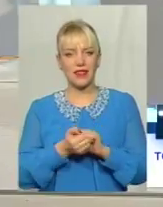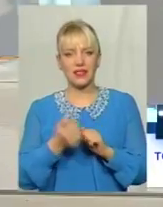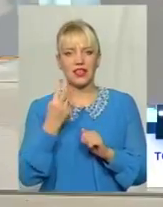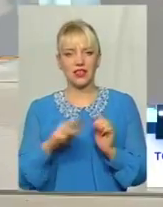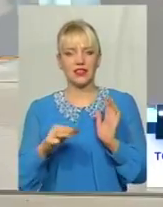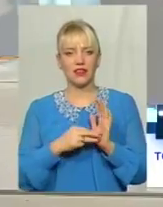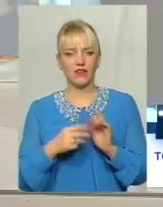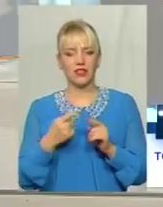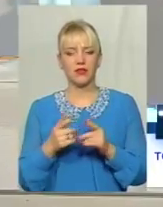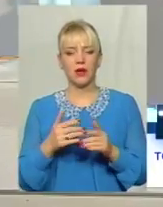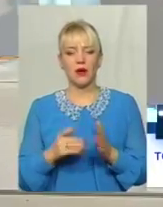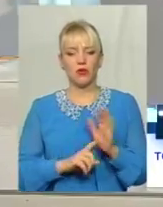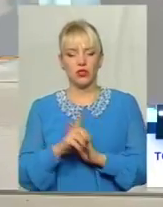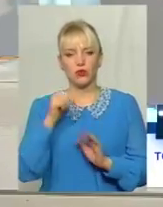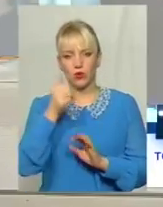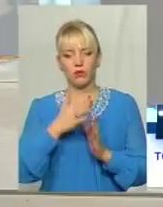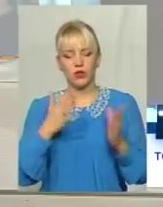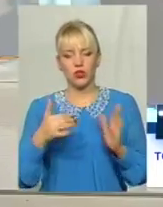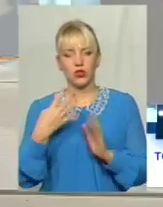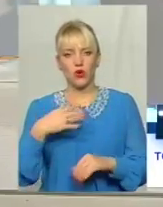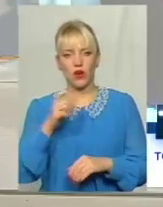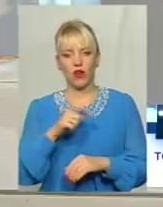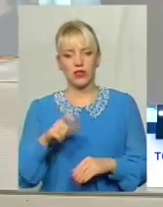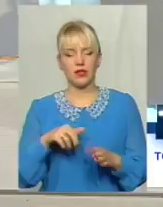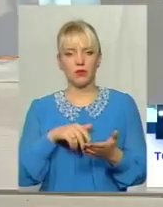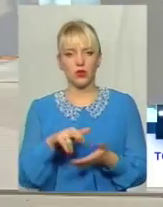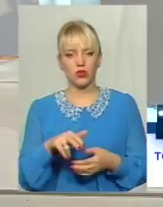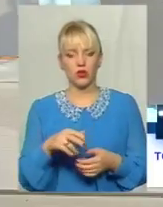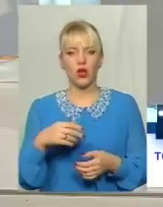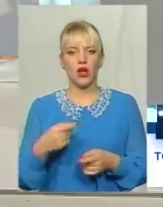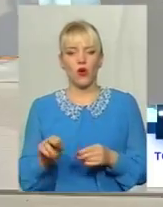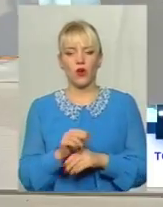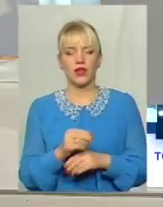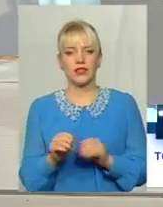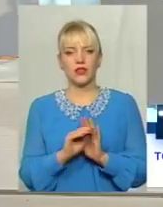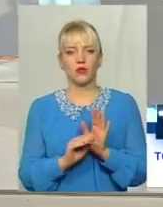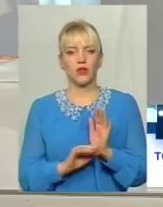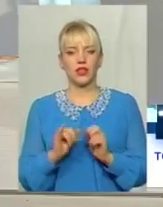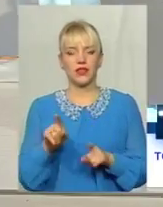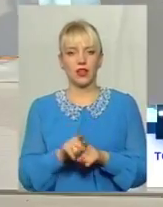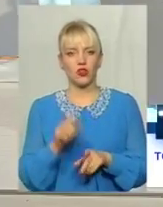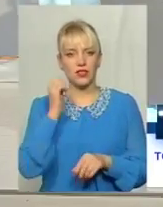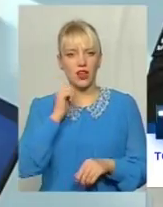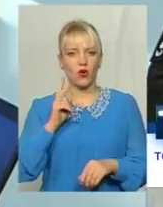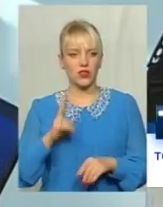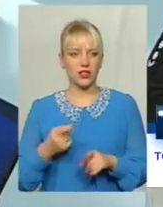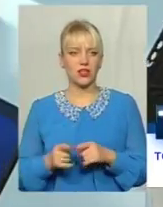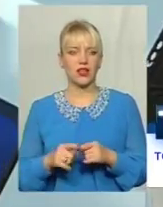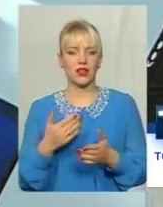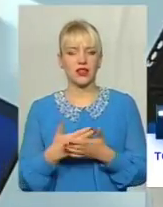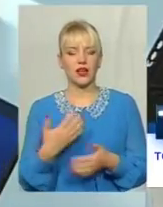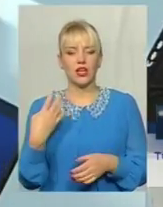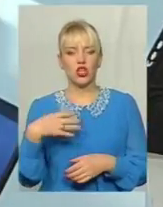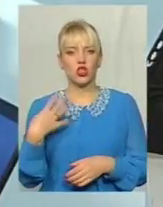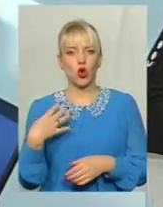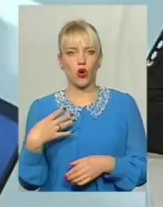початку року більше 40 осіб пройшло корекційну програму і також в Староконстантинові дуже активні є, також близько 40